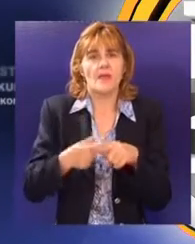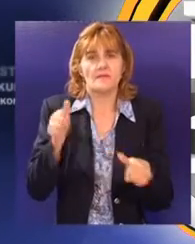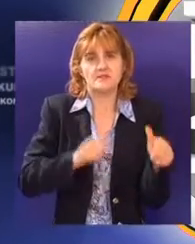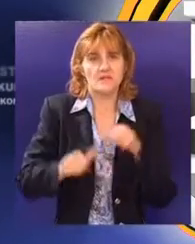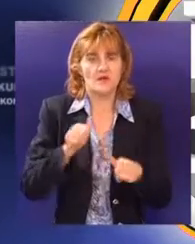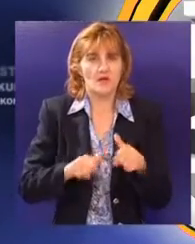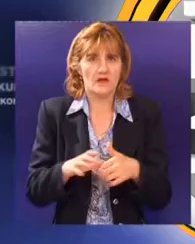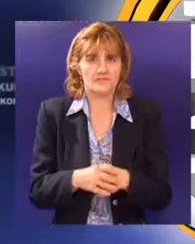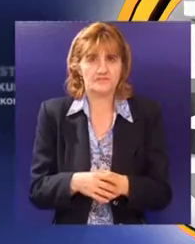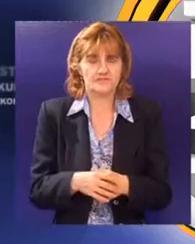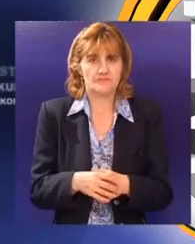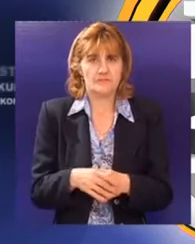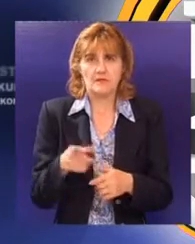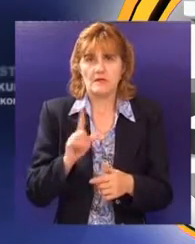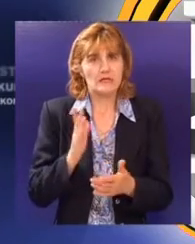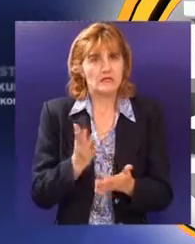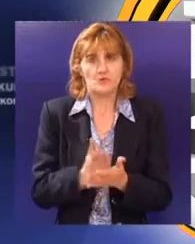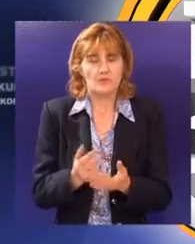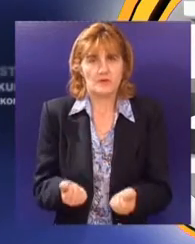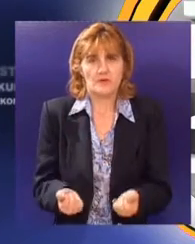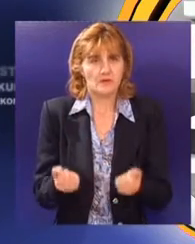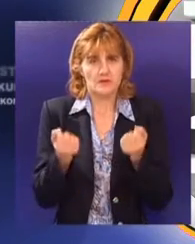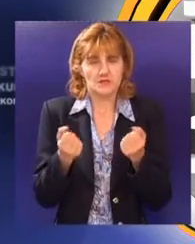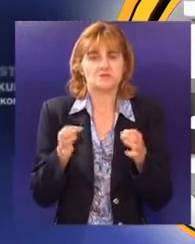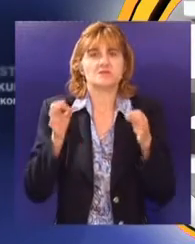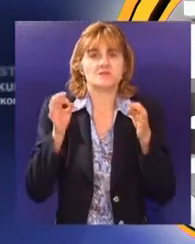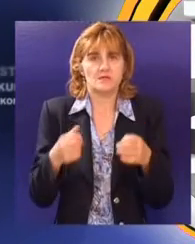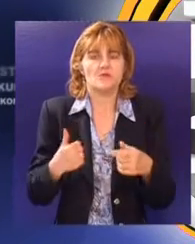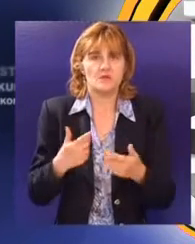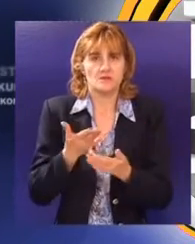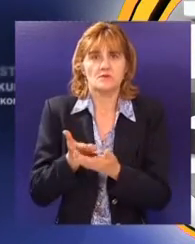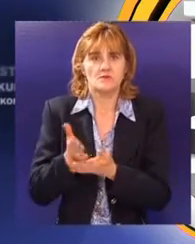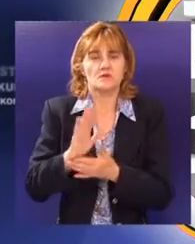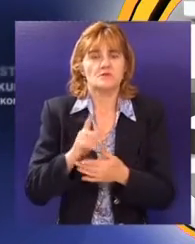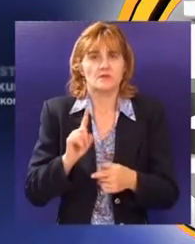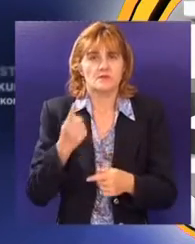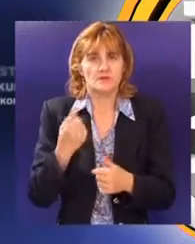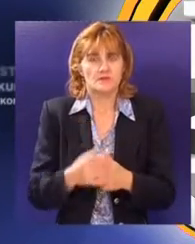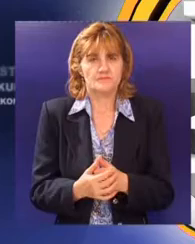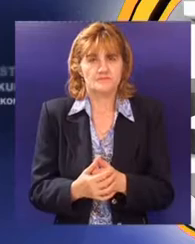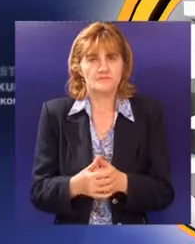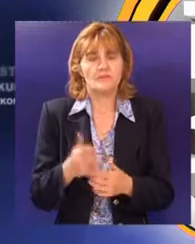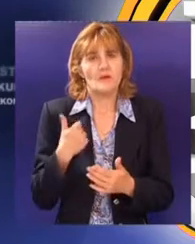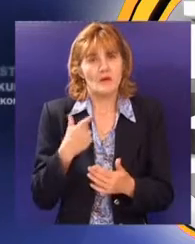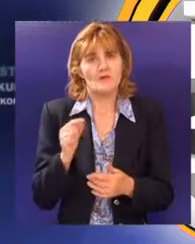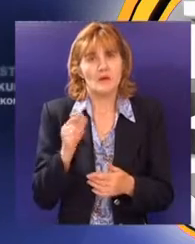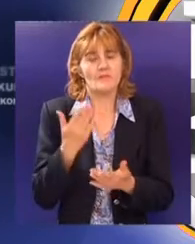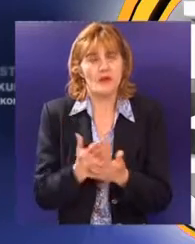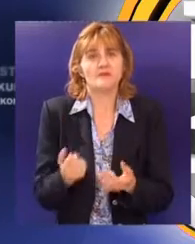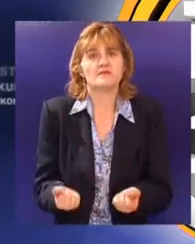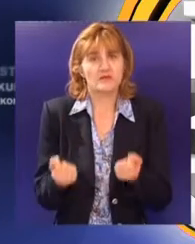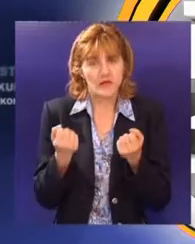modelare odeće. Pa nisu bili teški zadaci. Siguran sam da ću bostit se svoje cijenje. Bili su teški, ali